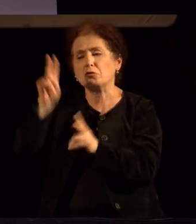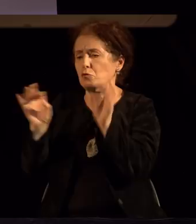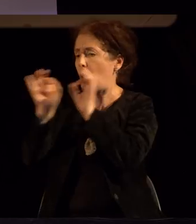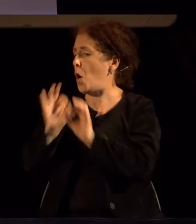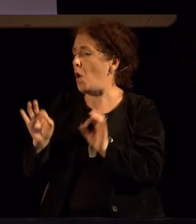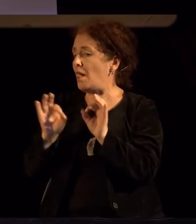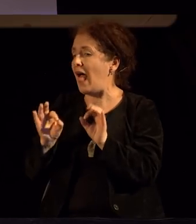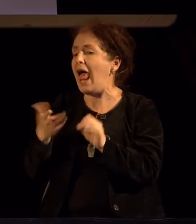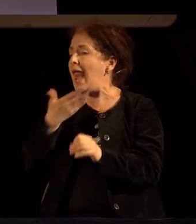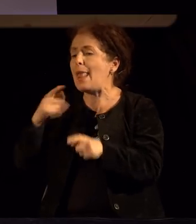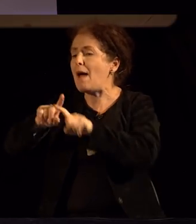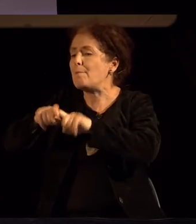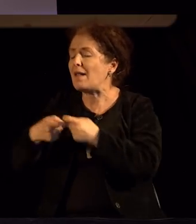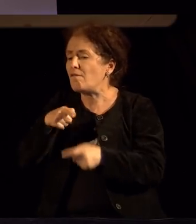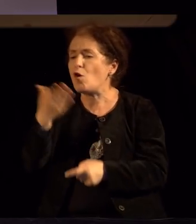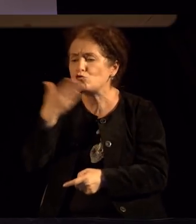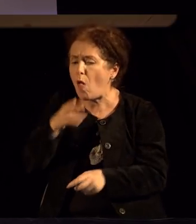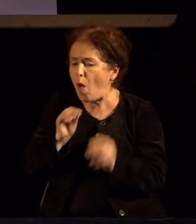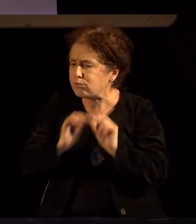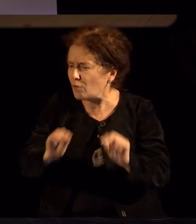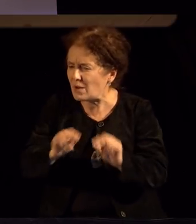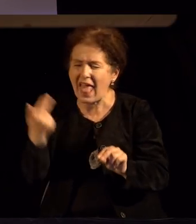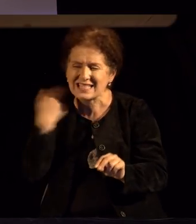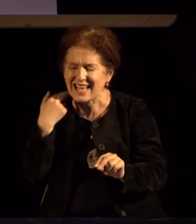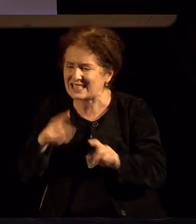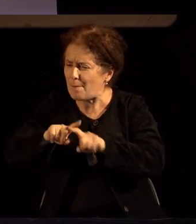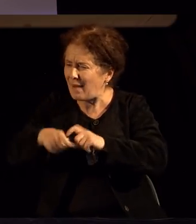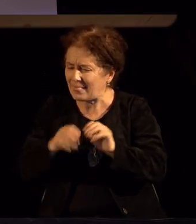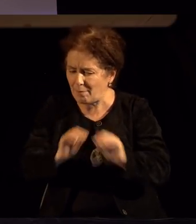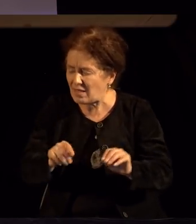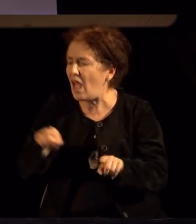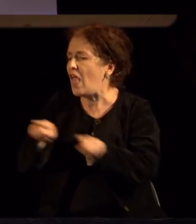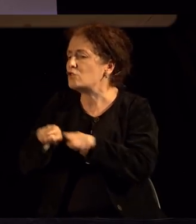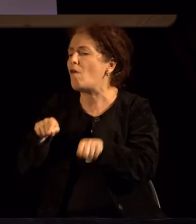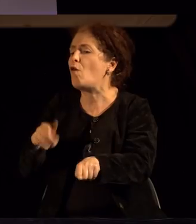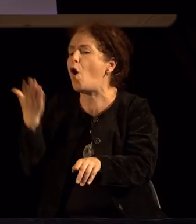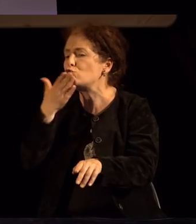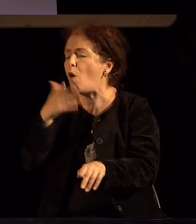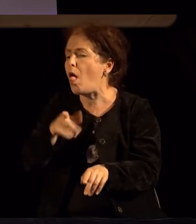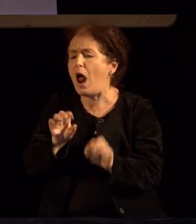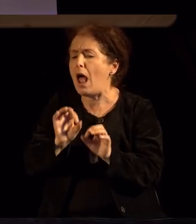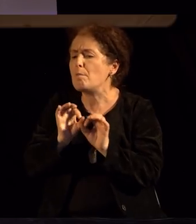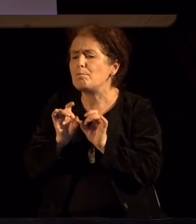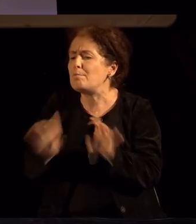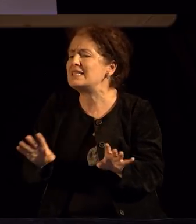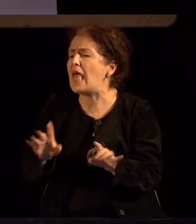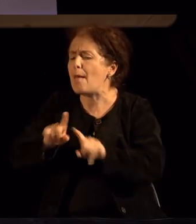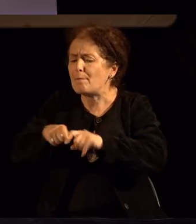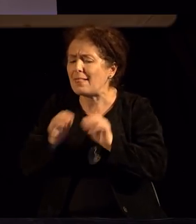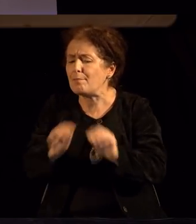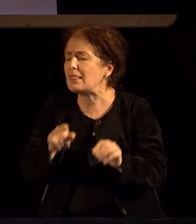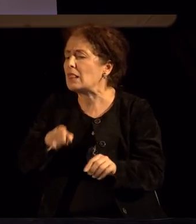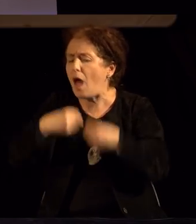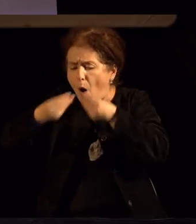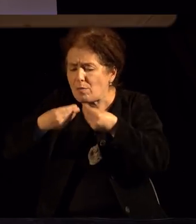нема предмет за сексуално воспитание и образование, така и во школу нема предмет со кој би